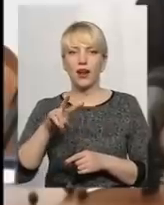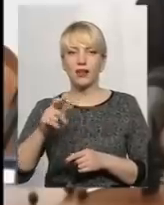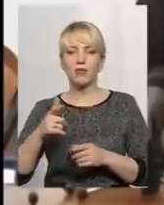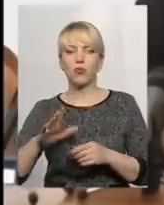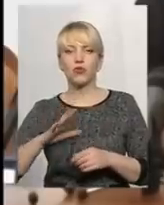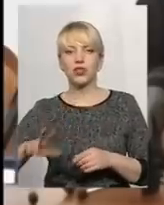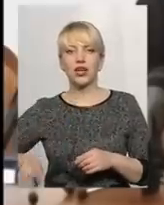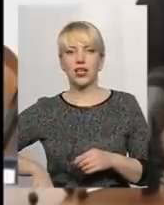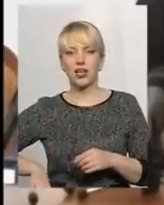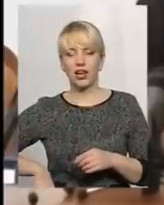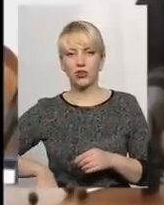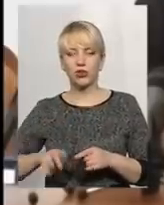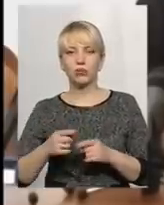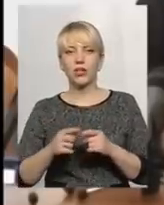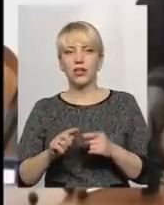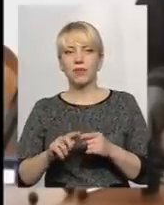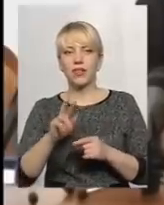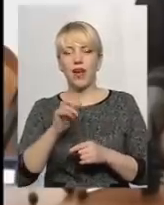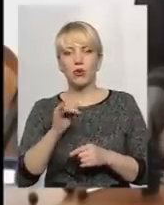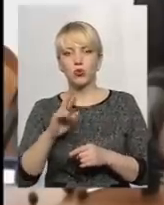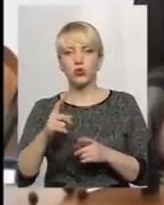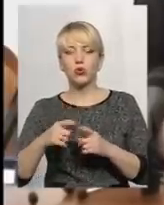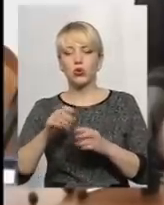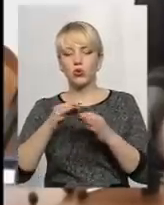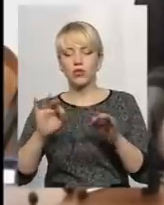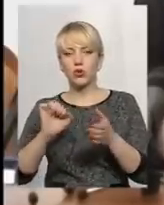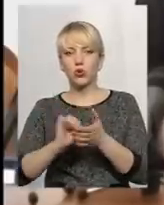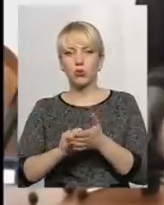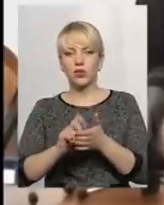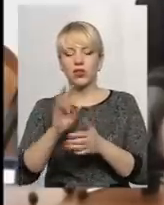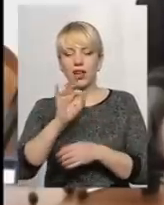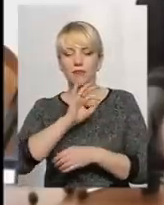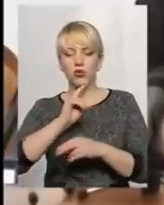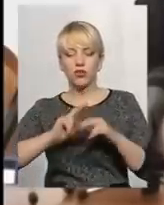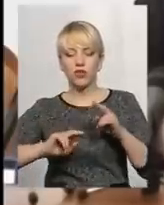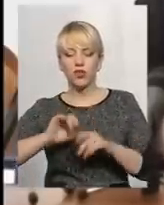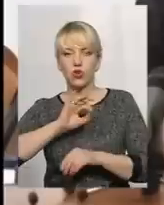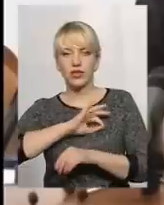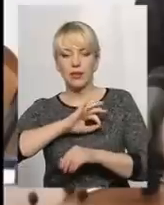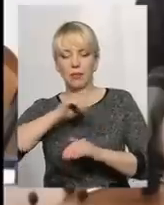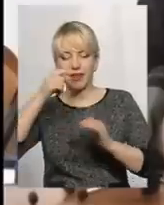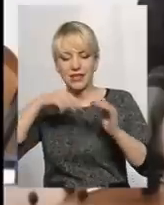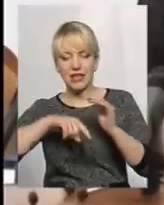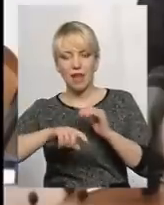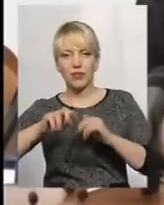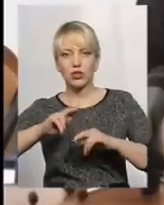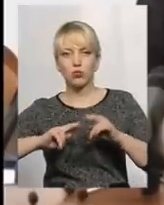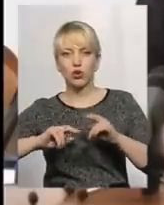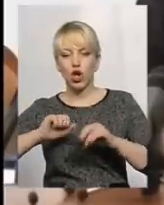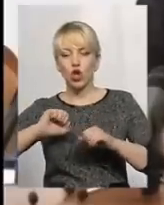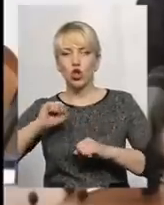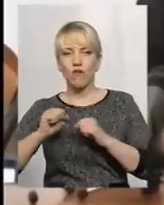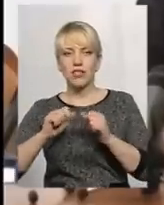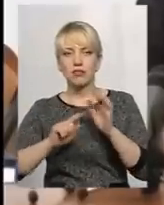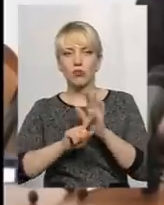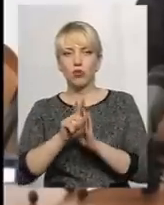«Континент Плюс» Олександра Яблонського Дозвільну документацію на будівництво та експлуатацію підземних споруд товариство почало оформляти